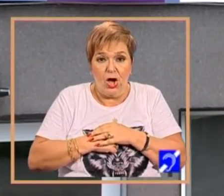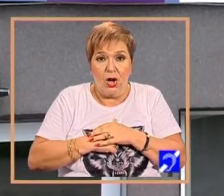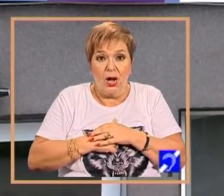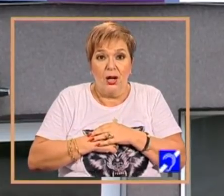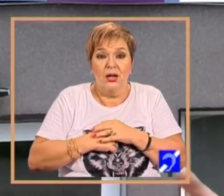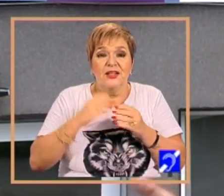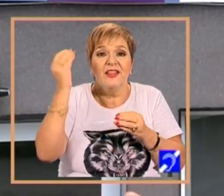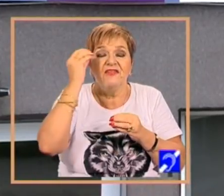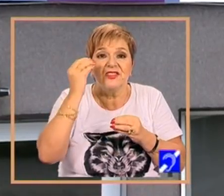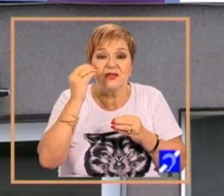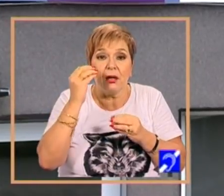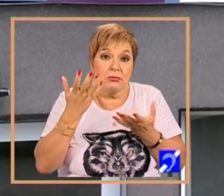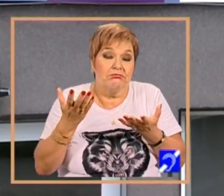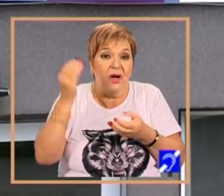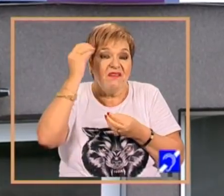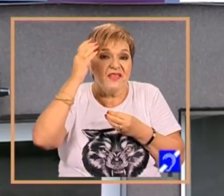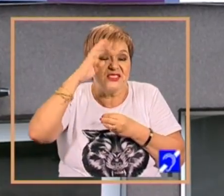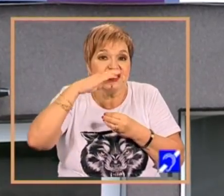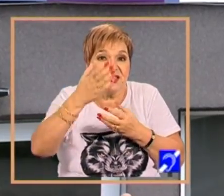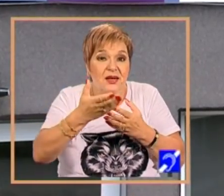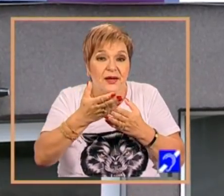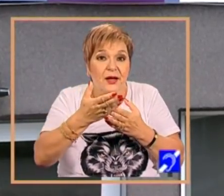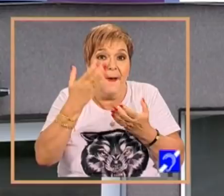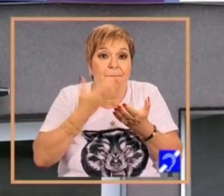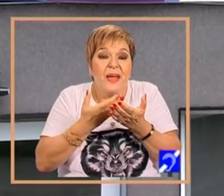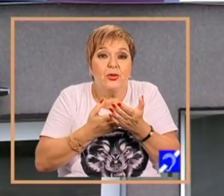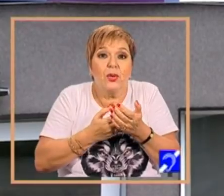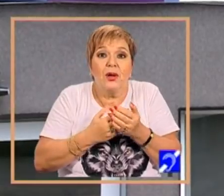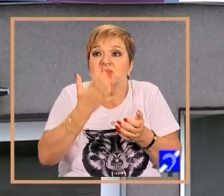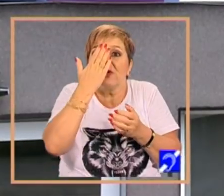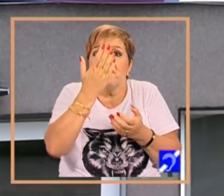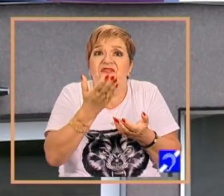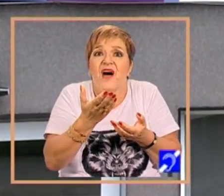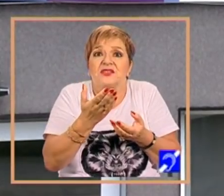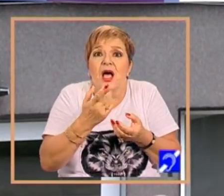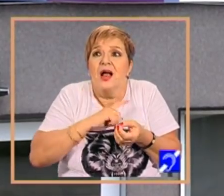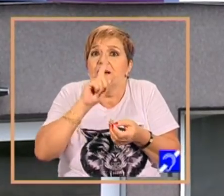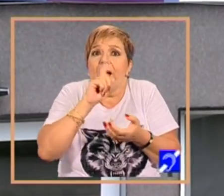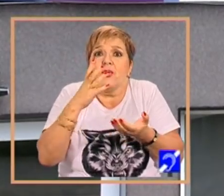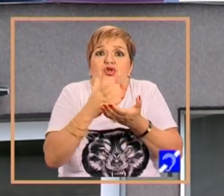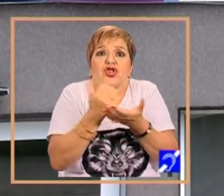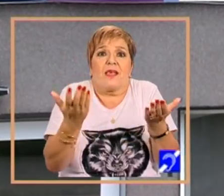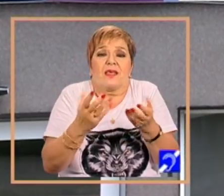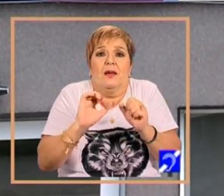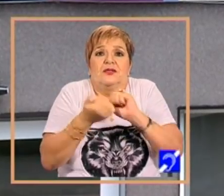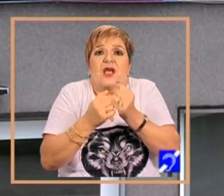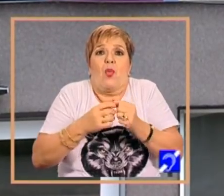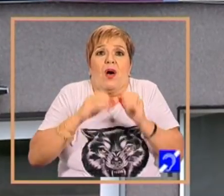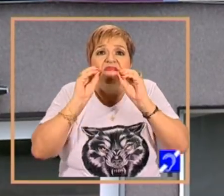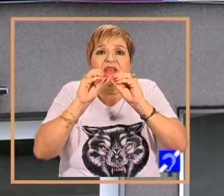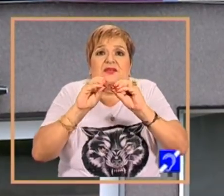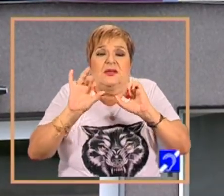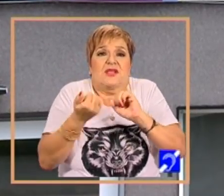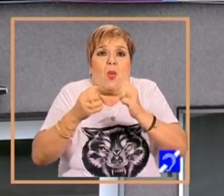De învățat înveți în fiecare zi că ești pus în fața faptul împlinit și n-ai nicio șansă. Ori înveți, ori te închizi.